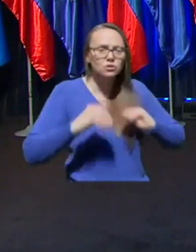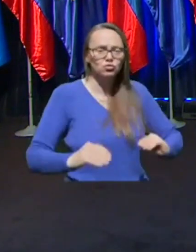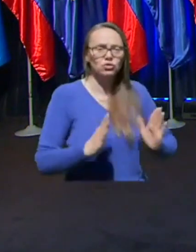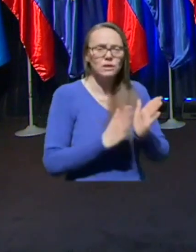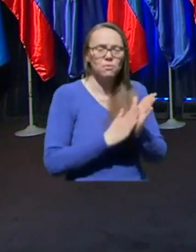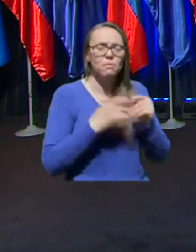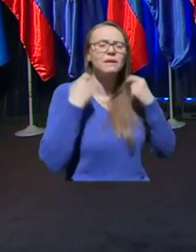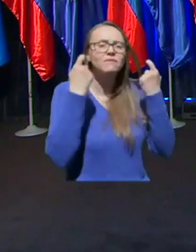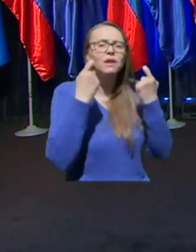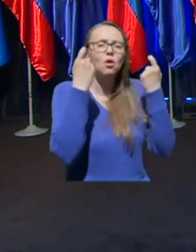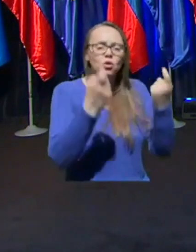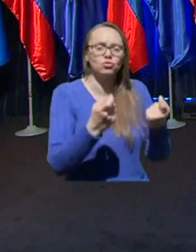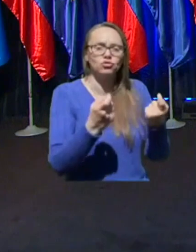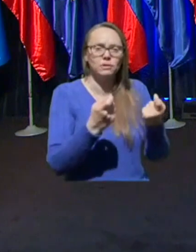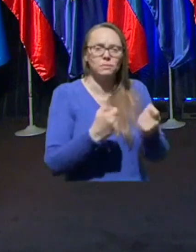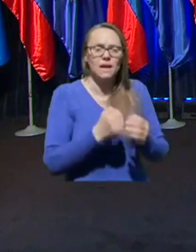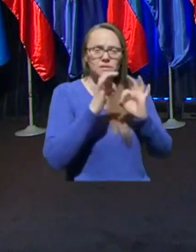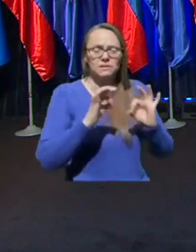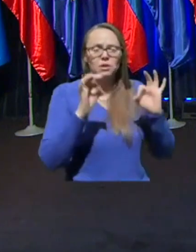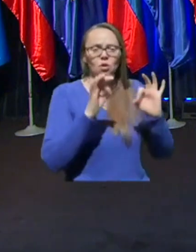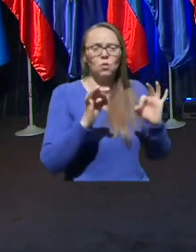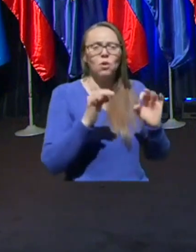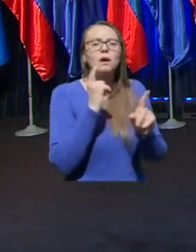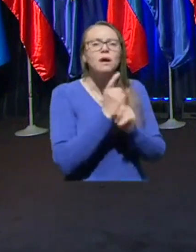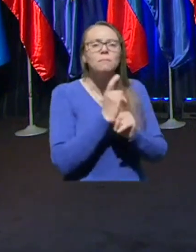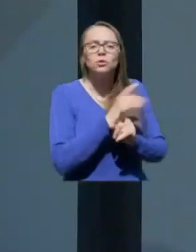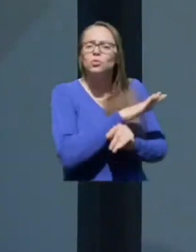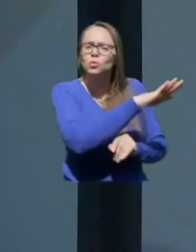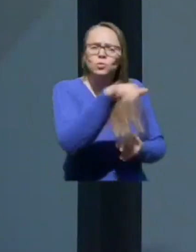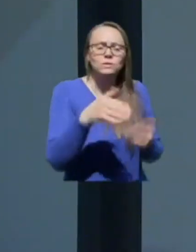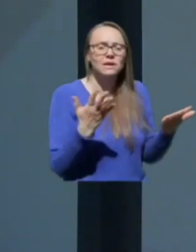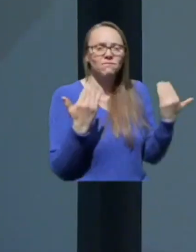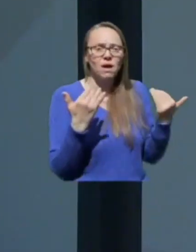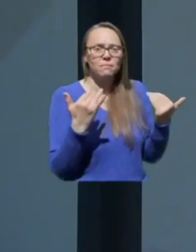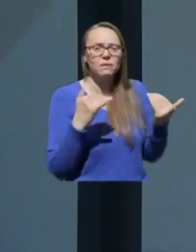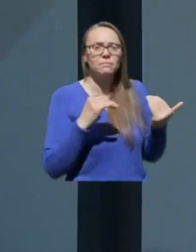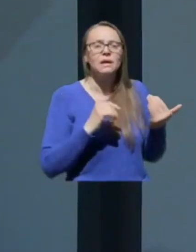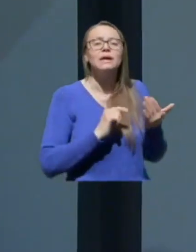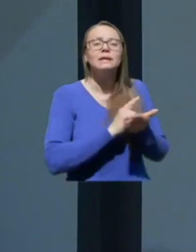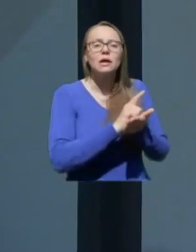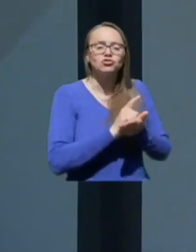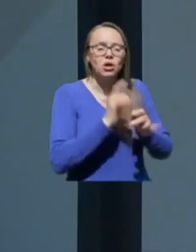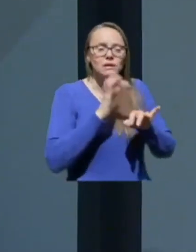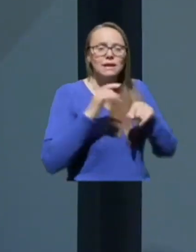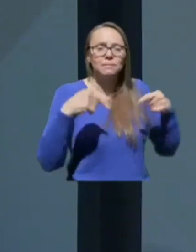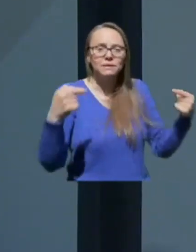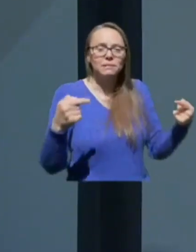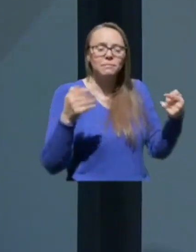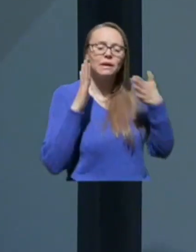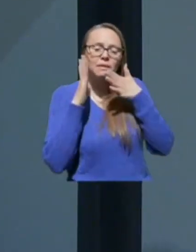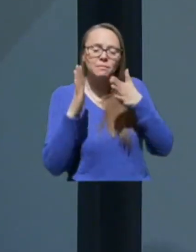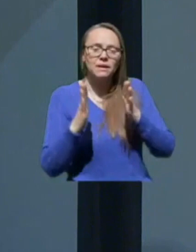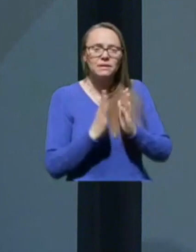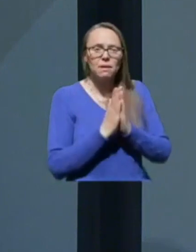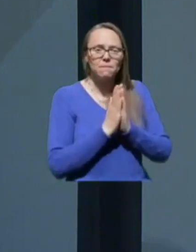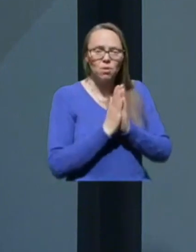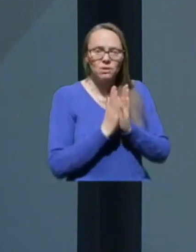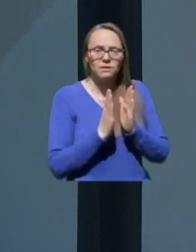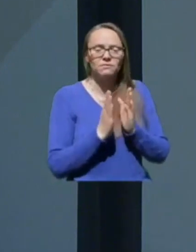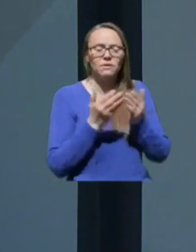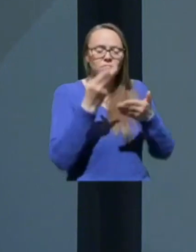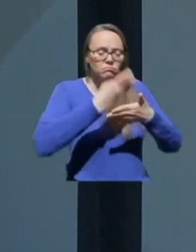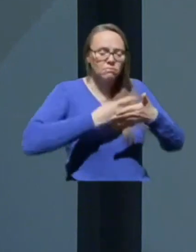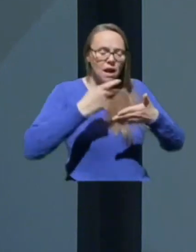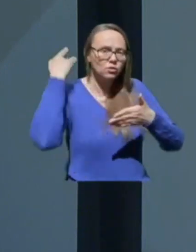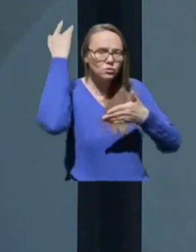velikonočnih praznikov. Prav tako pa vse vabim, da čas epidemije namenite molitvi, branjo svetega pisma